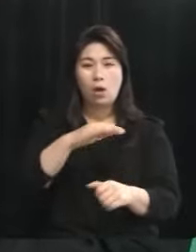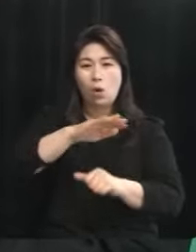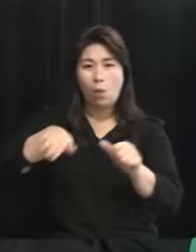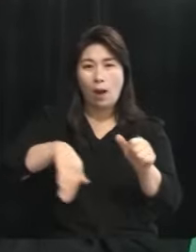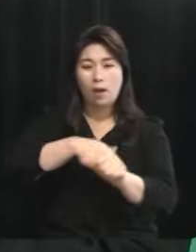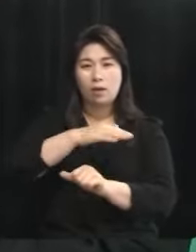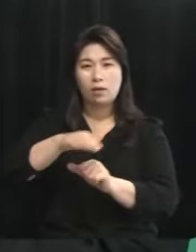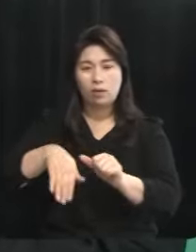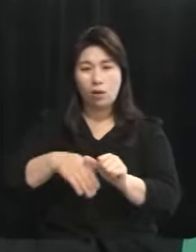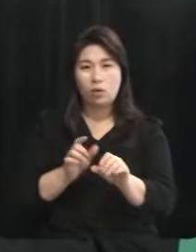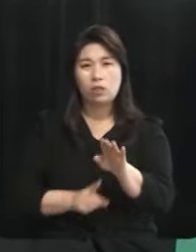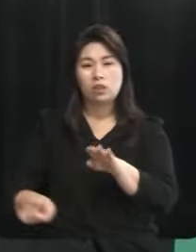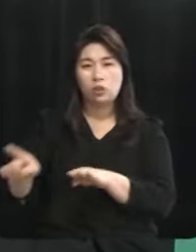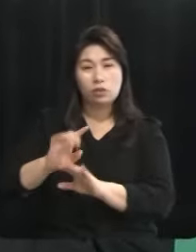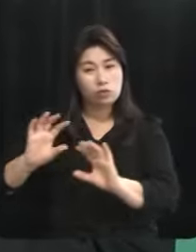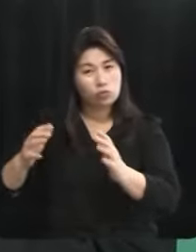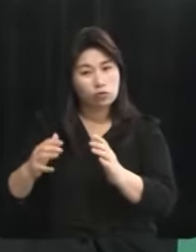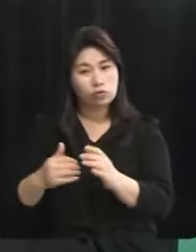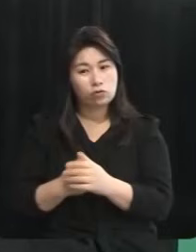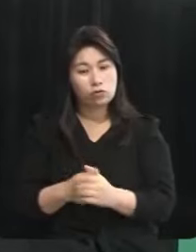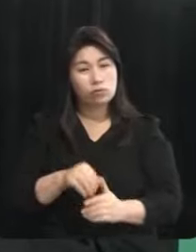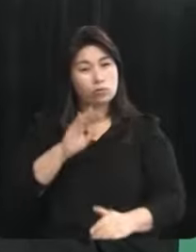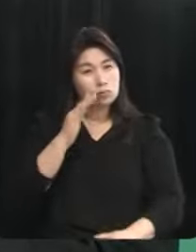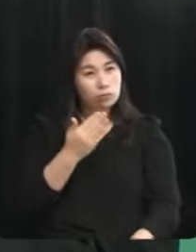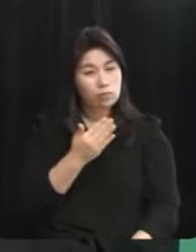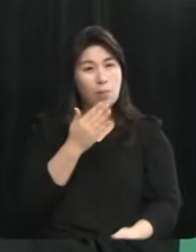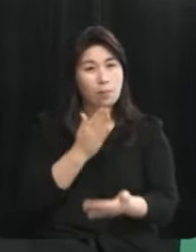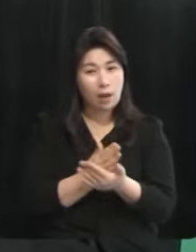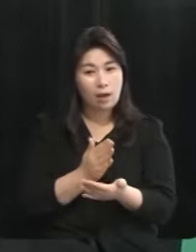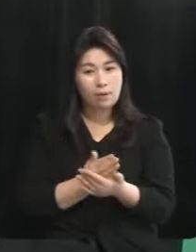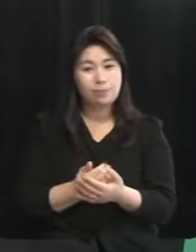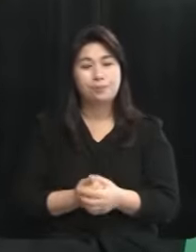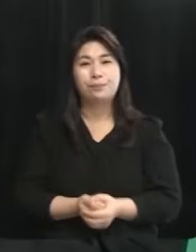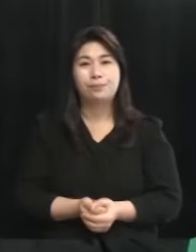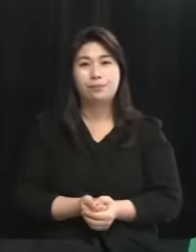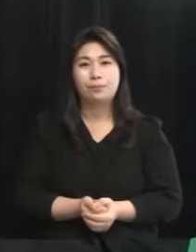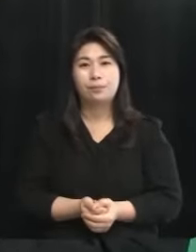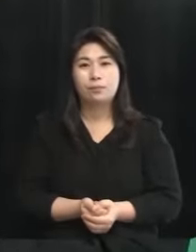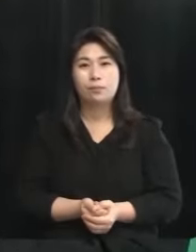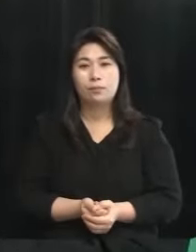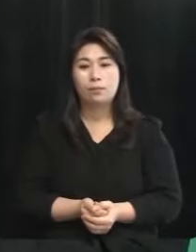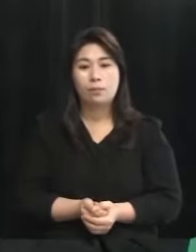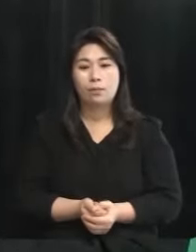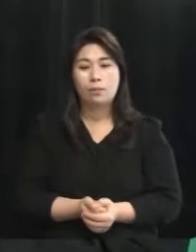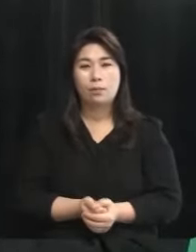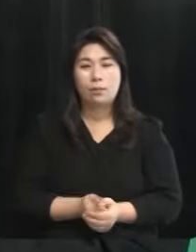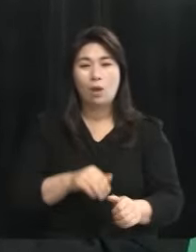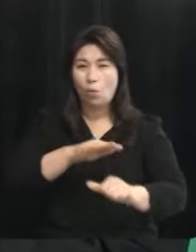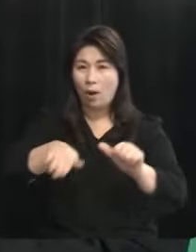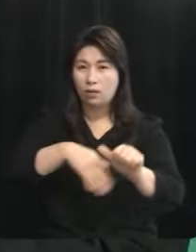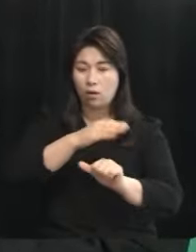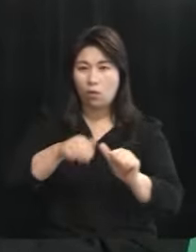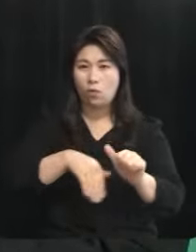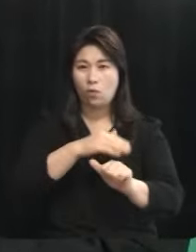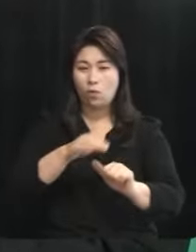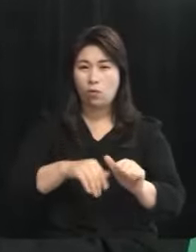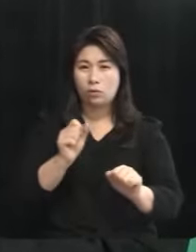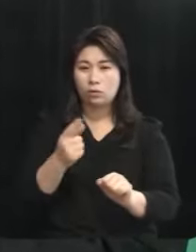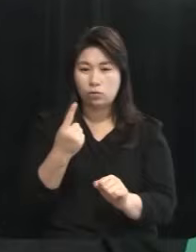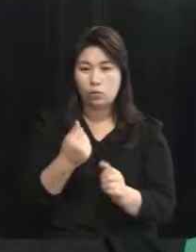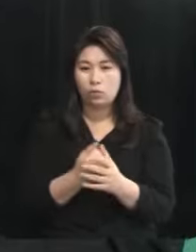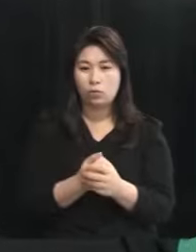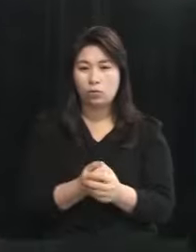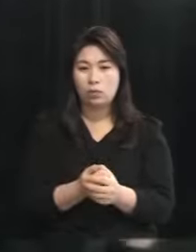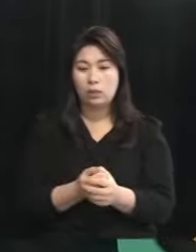선진국들의 대응을 해야 할까요 말아야 할까요 아까 말씀드리고 있는데요 어떤 환경으로 국제